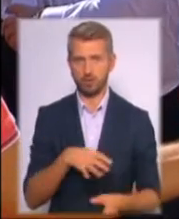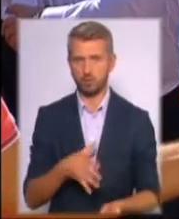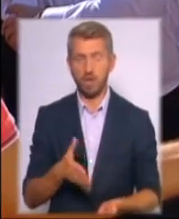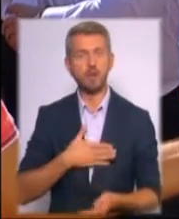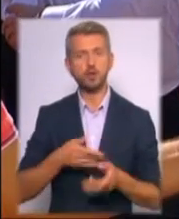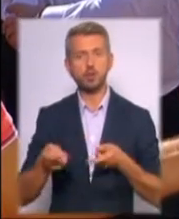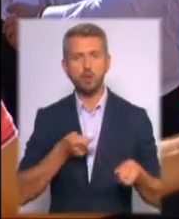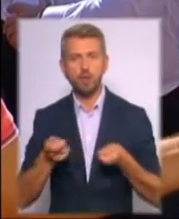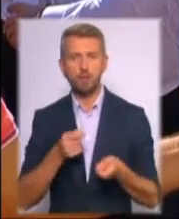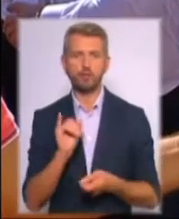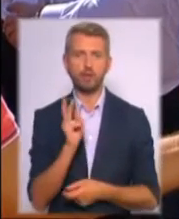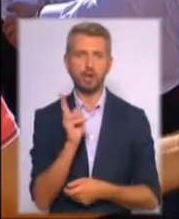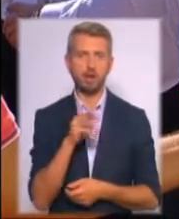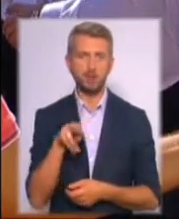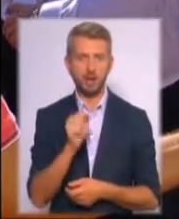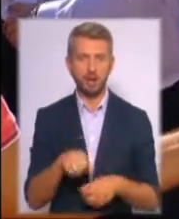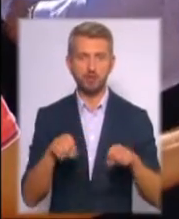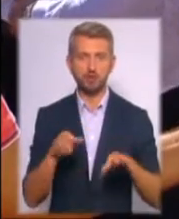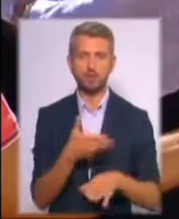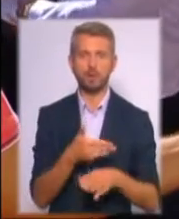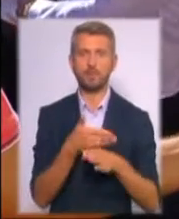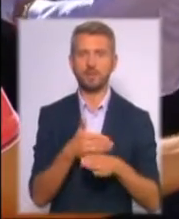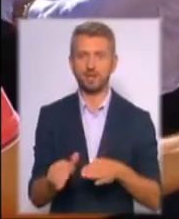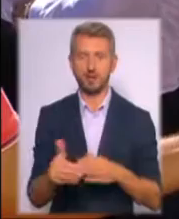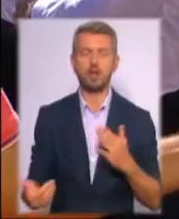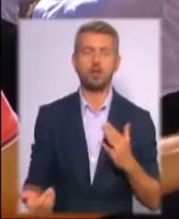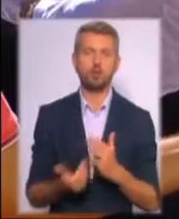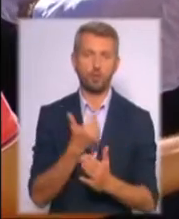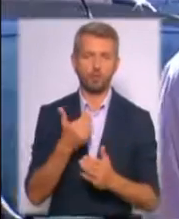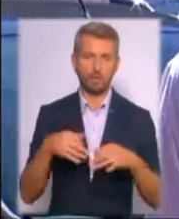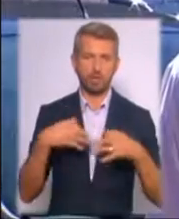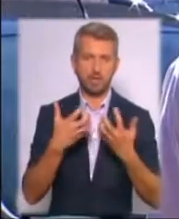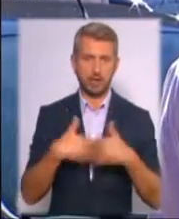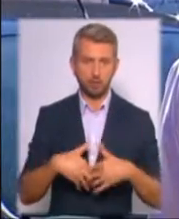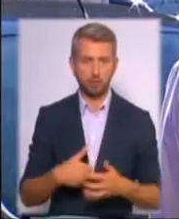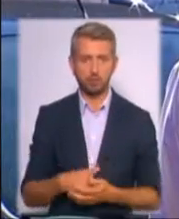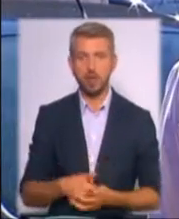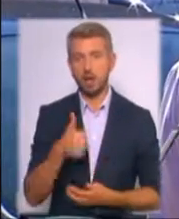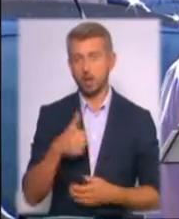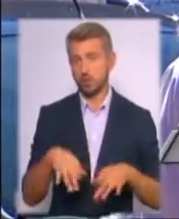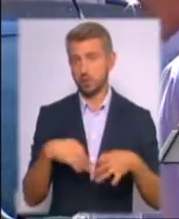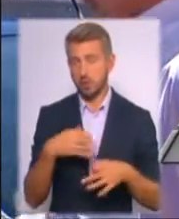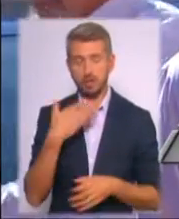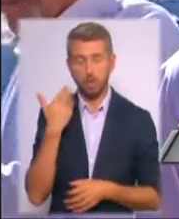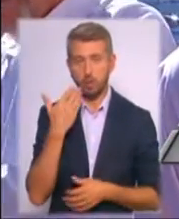руководство і КМДА вирішило нам виділити нову техніку. Хороша машина, легенька,